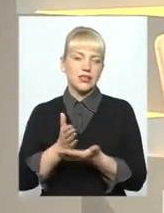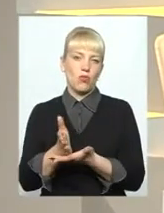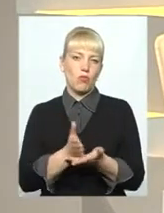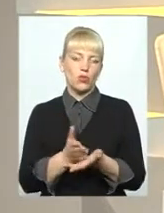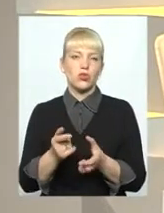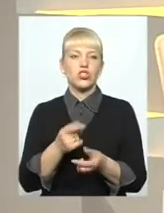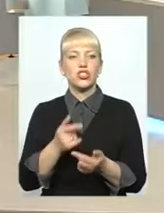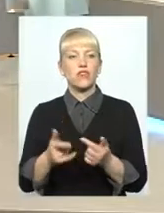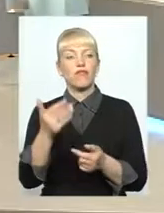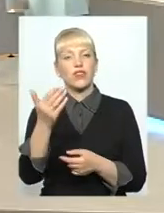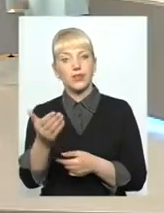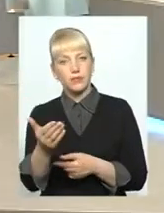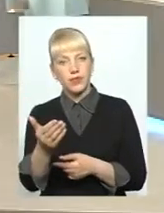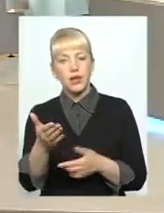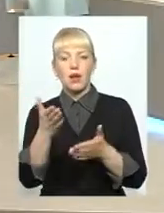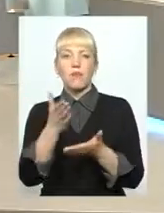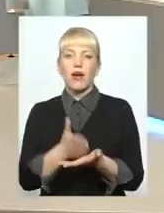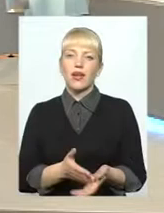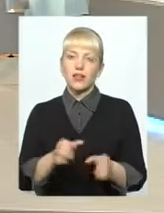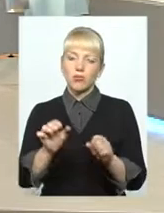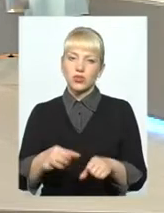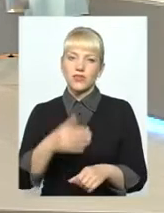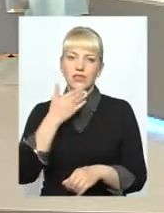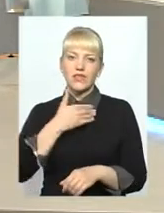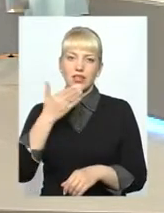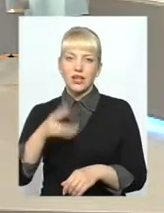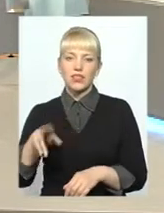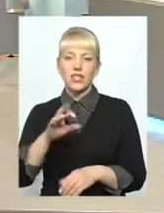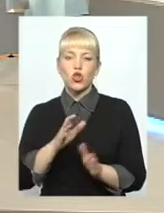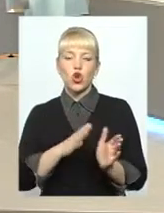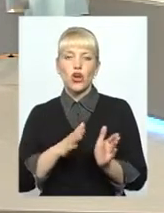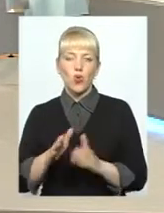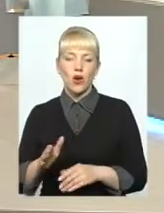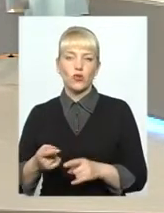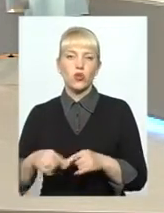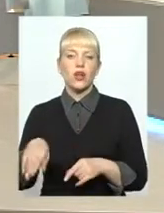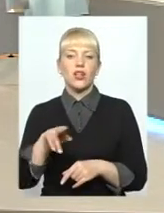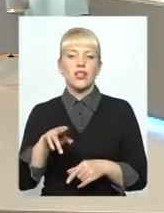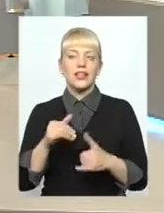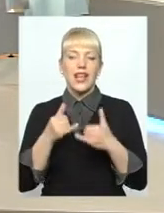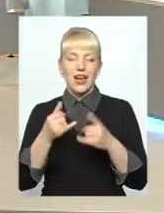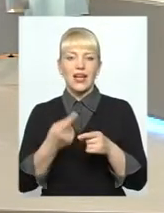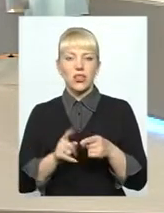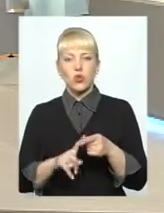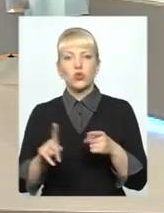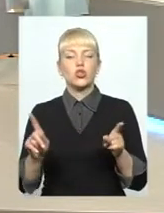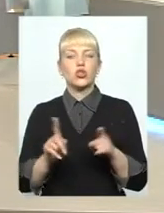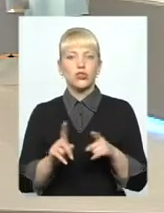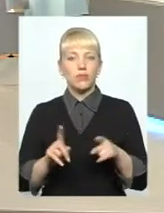Чи ви маєте можливість звертатися до регулятора для того, аби